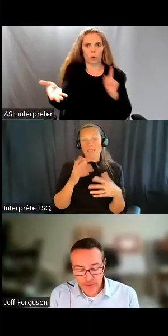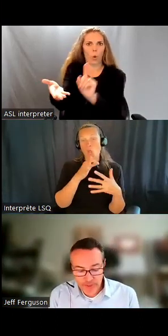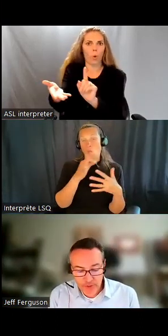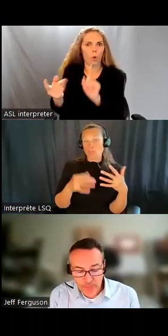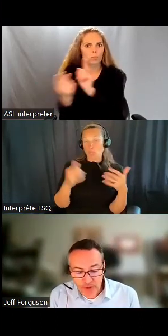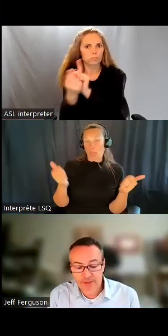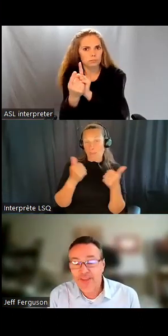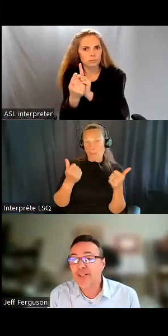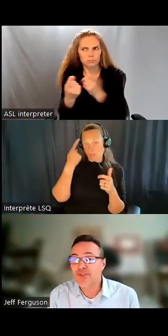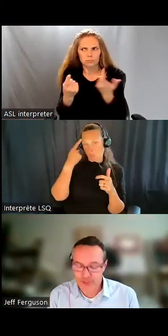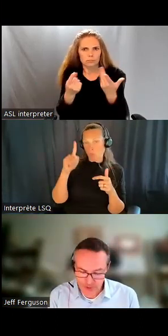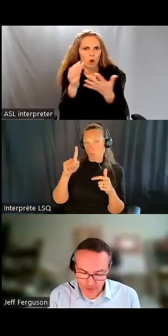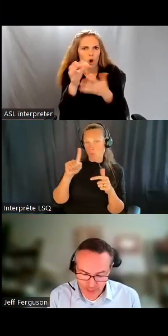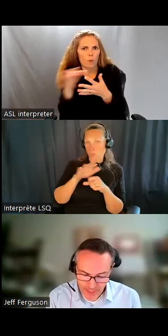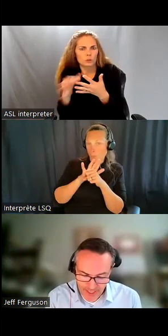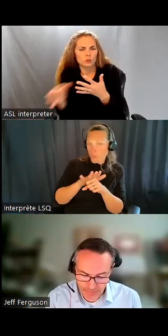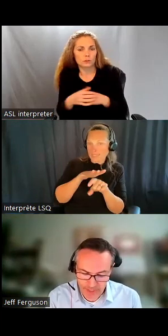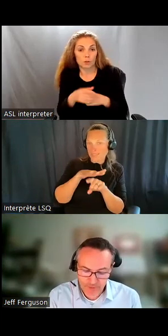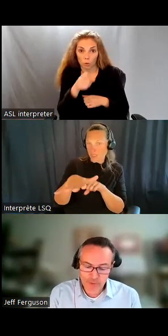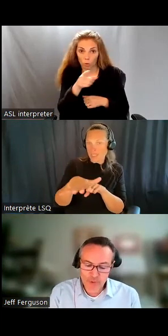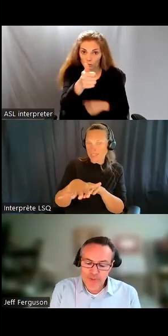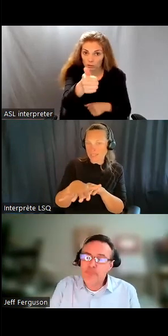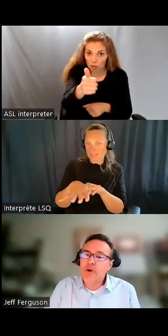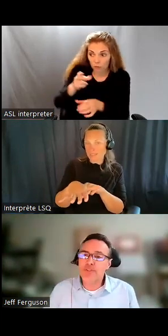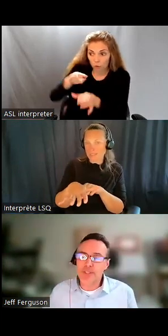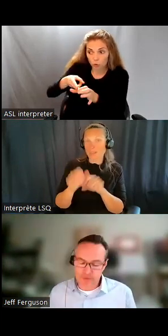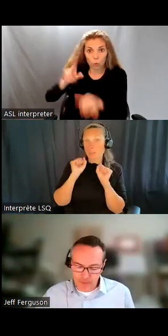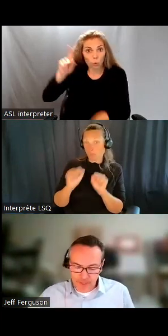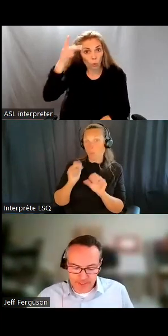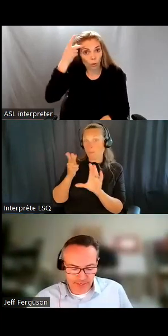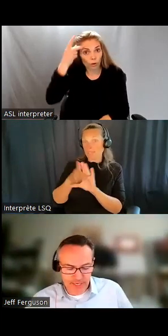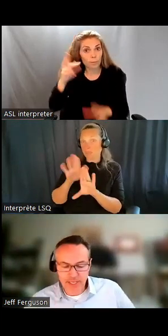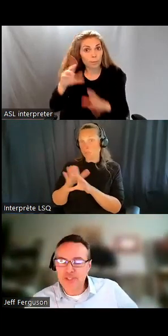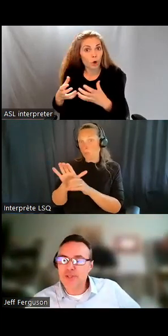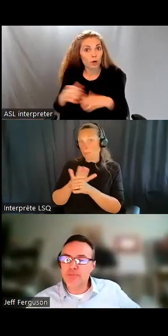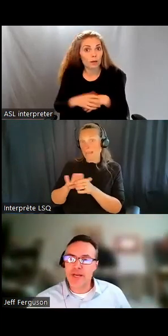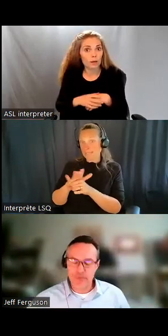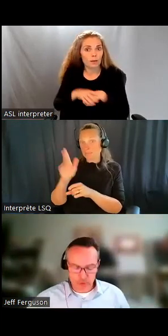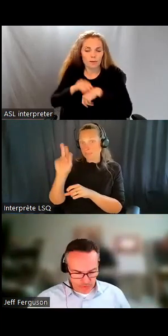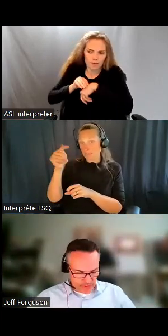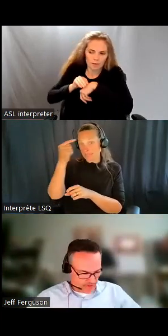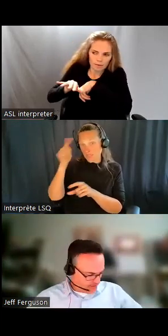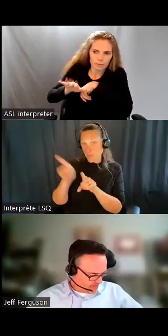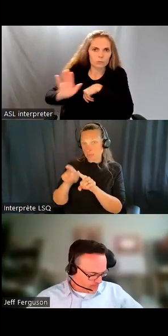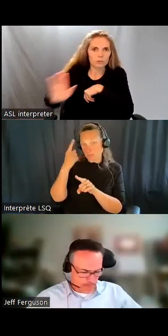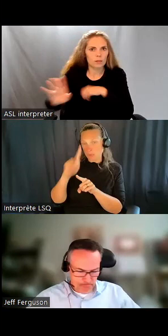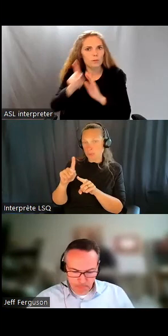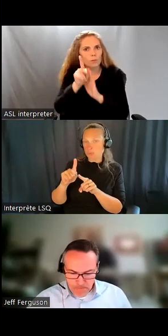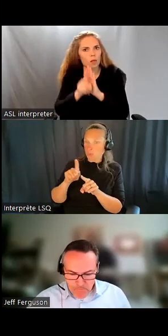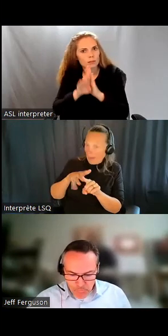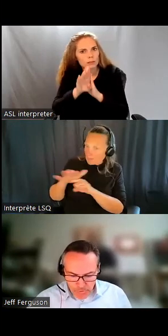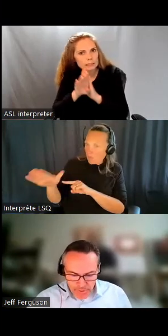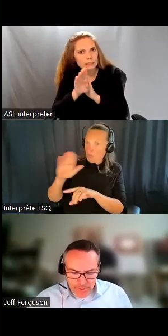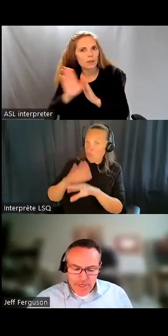influencer dans ce domaine. Vous pouvez aussi rejoindre un parti politique si ça vous intéresse pour influencer le développement de politique et le